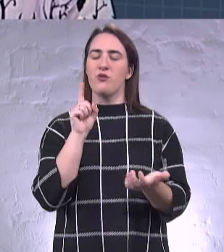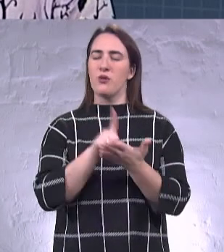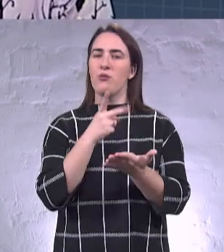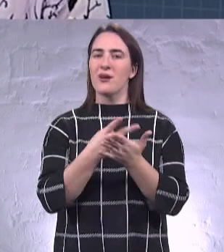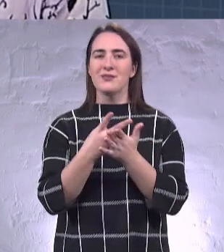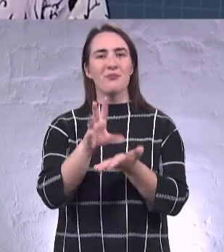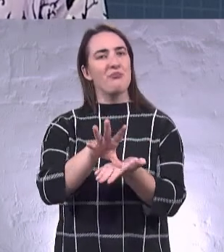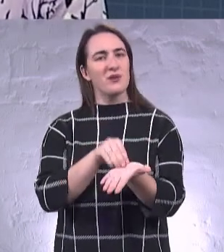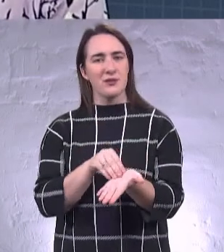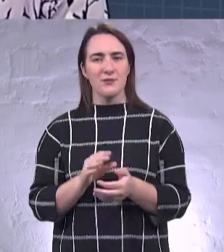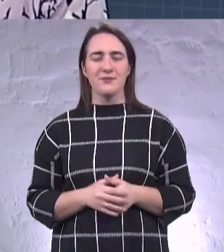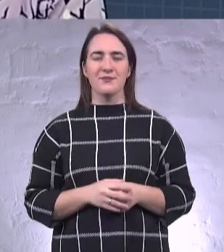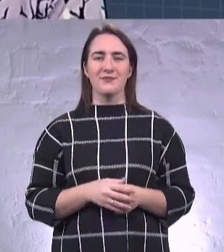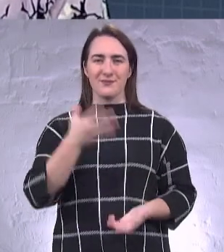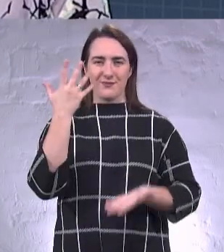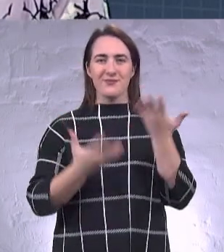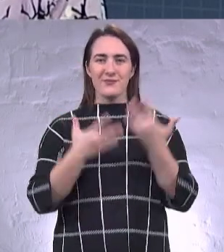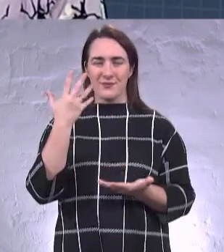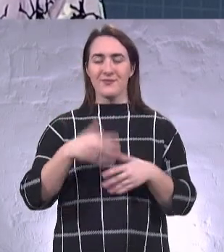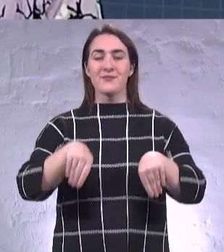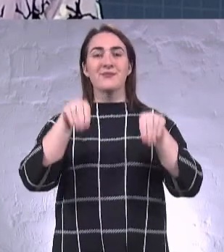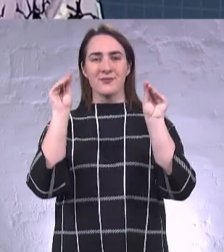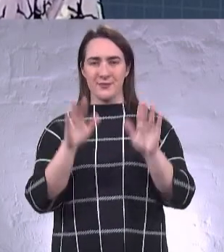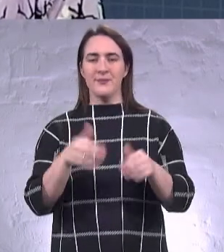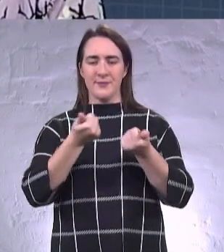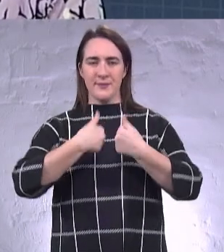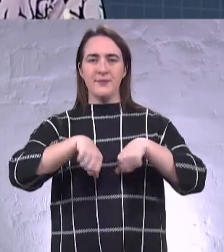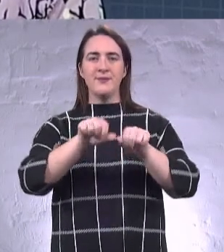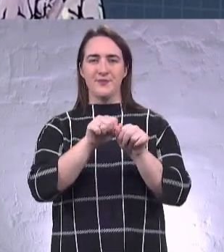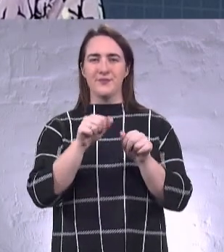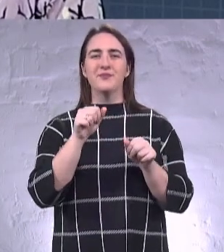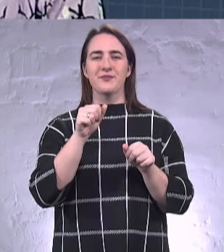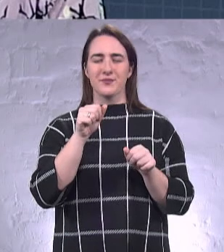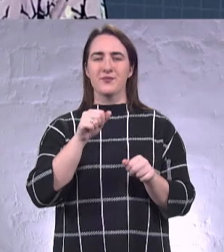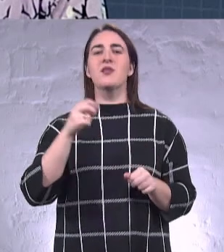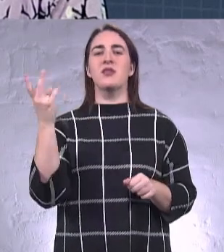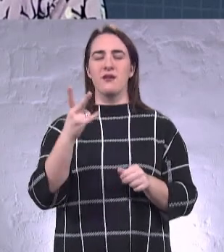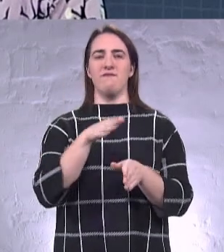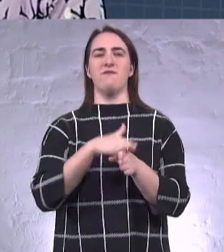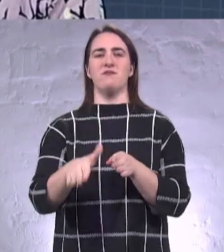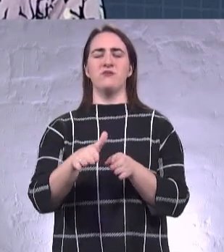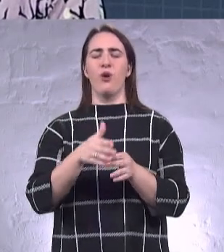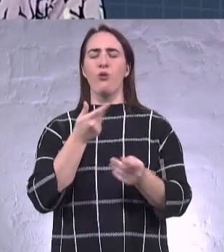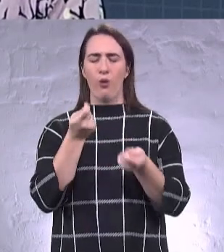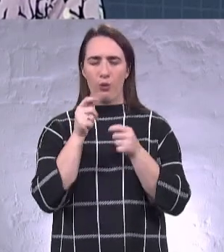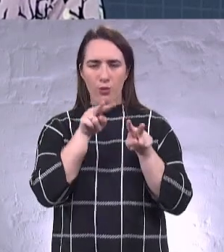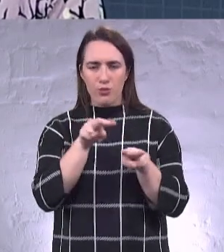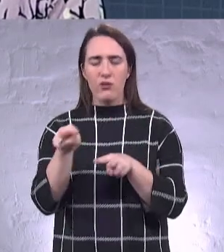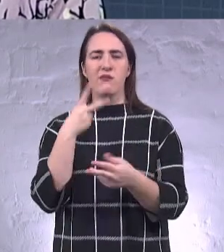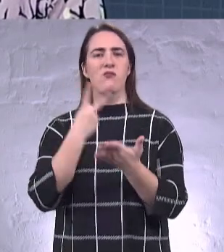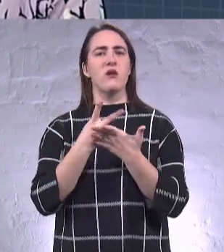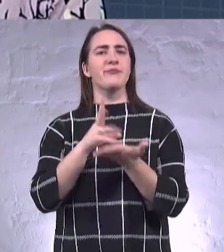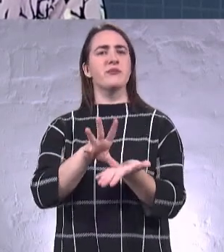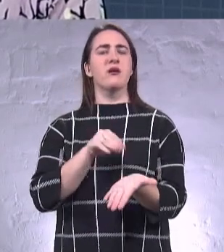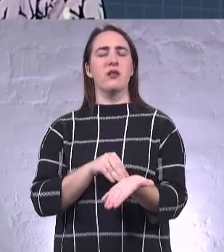приклад. Якщо вже прийнято рішення комісії з техногенної безпеки, то виконуйте його, контролюйте і показуйте приклад цьому.